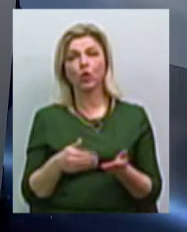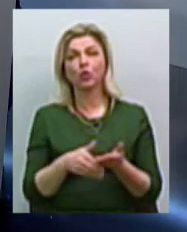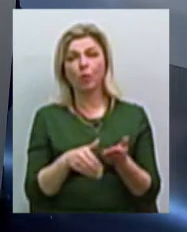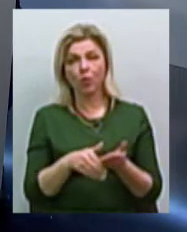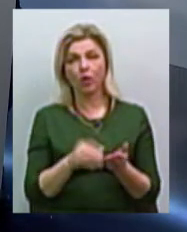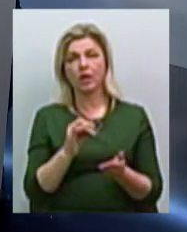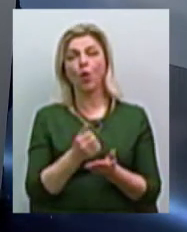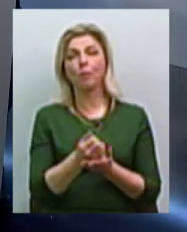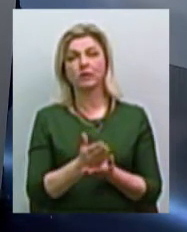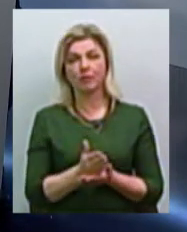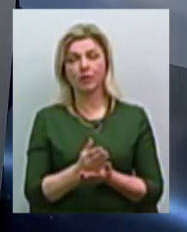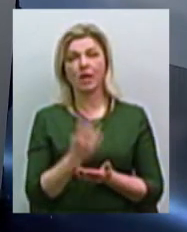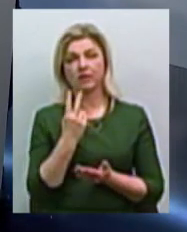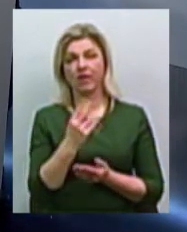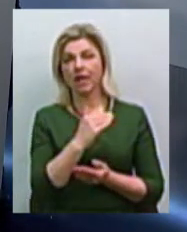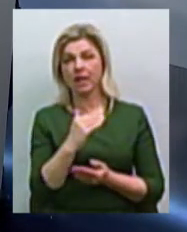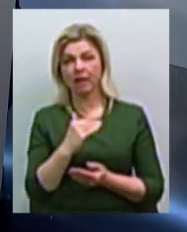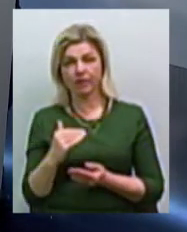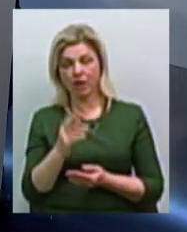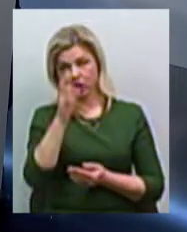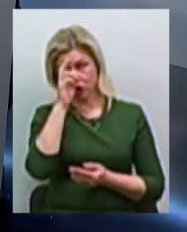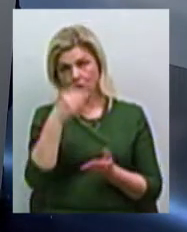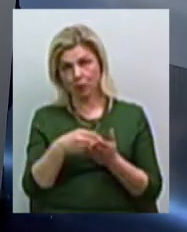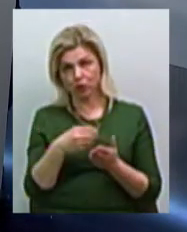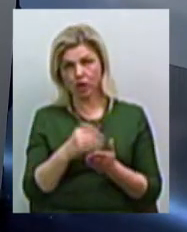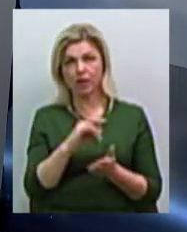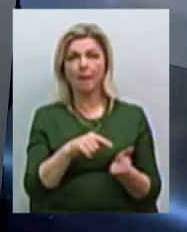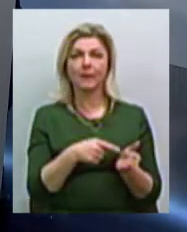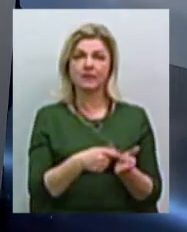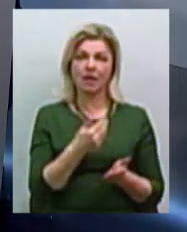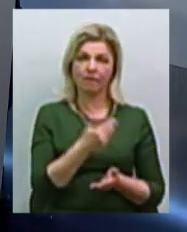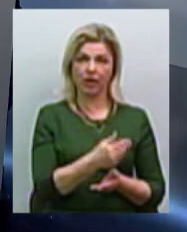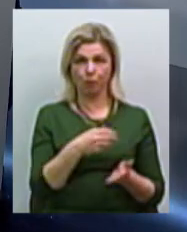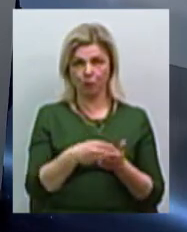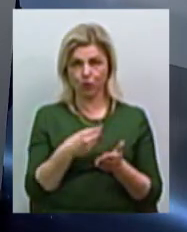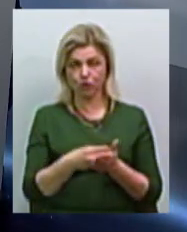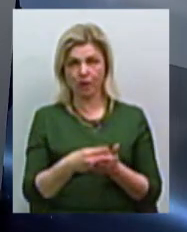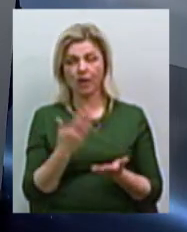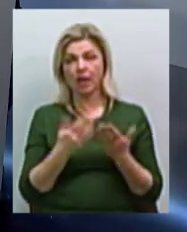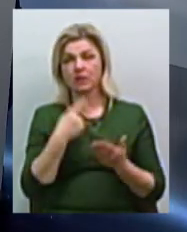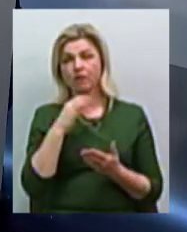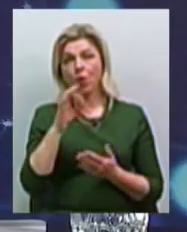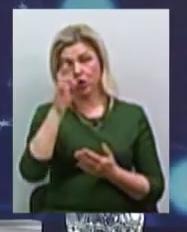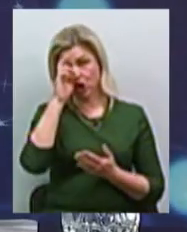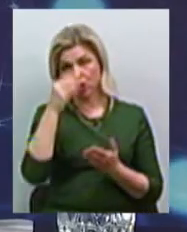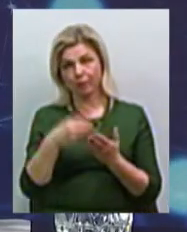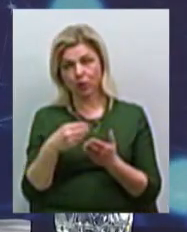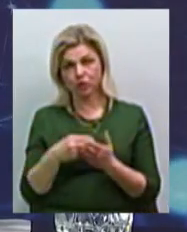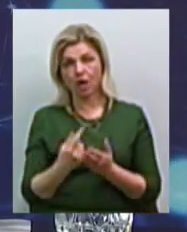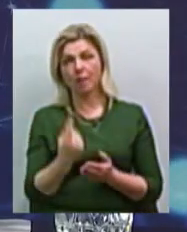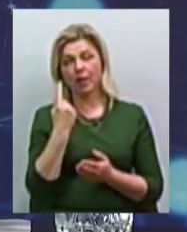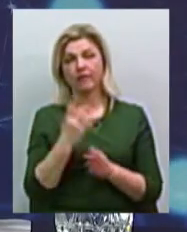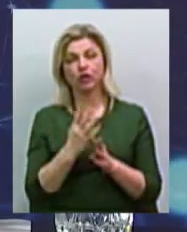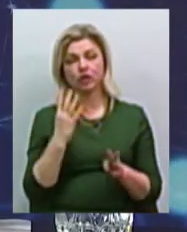і соціальних забезпечення з двох рівнів. Це державний бюджет і місцевий бюджет. Якщо ми кажемо про державний бюджет, то це, в першу